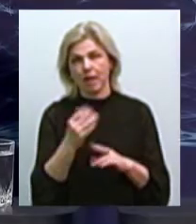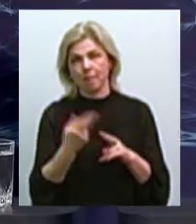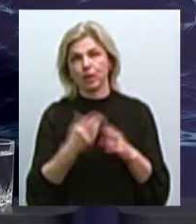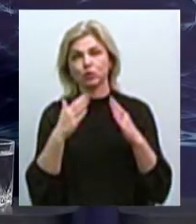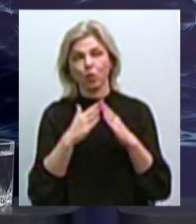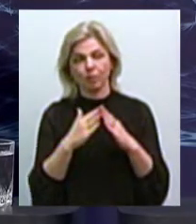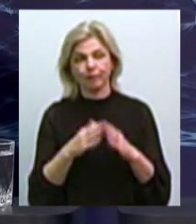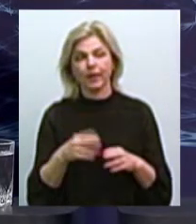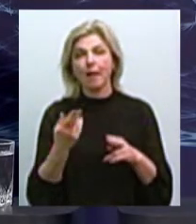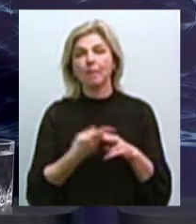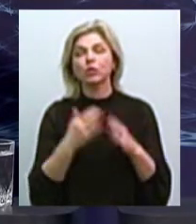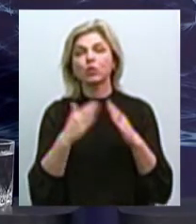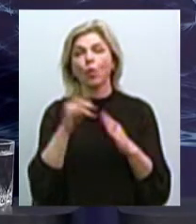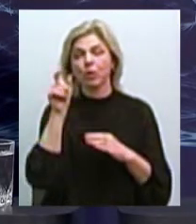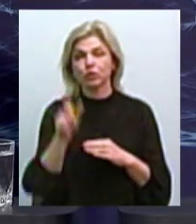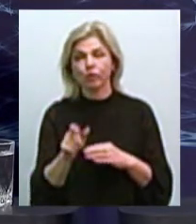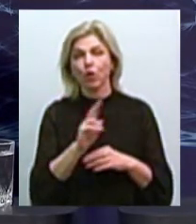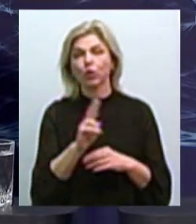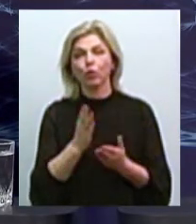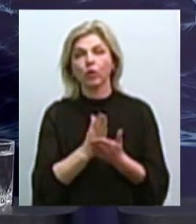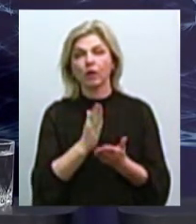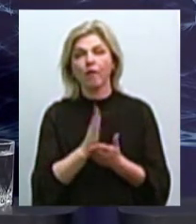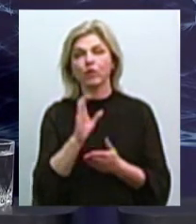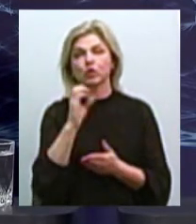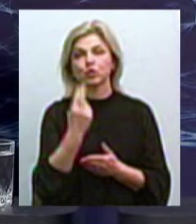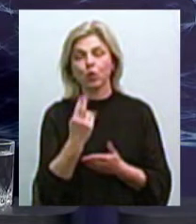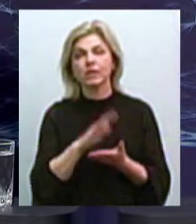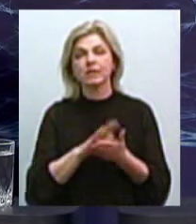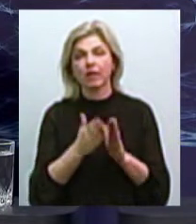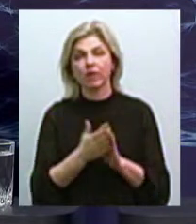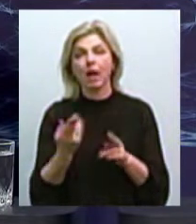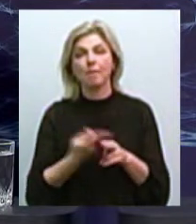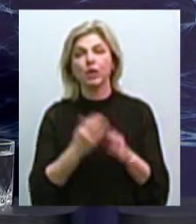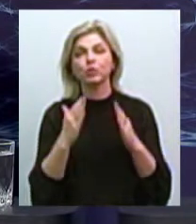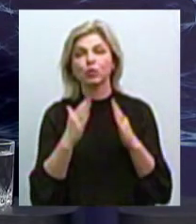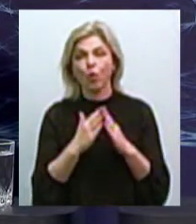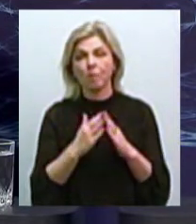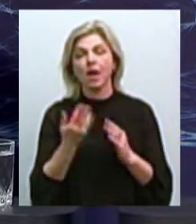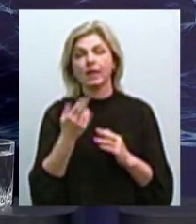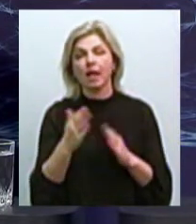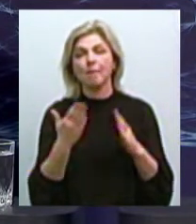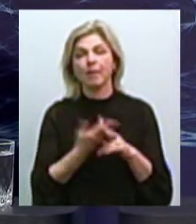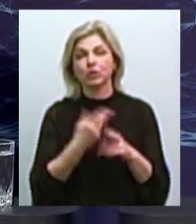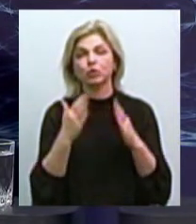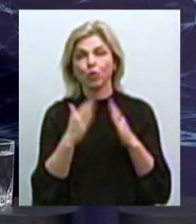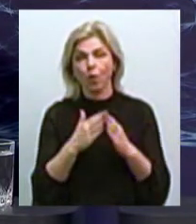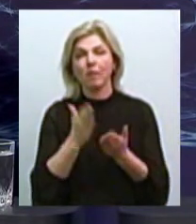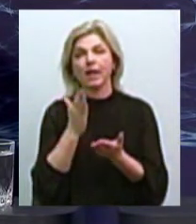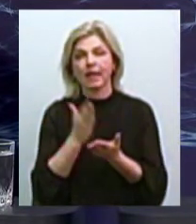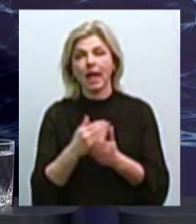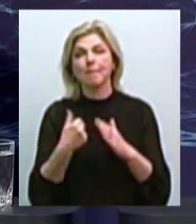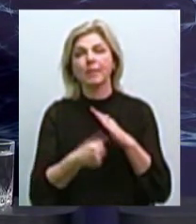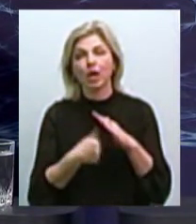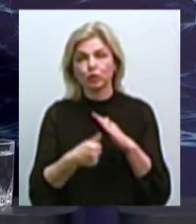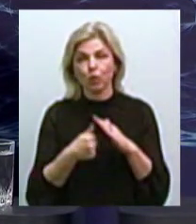бездомна особа – це особа, яка перебуває у соціальному становищі бездомності. До бездомних осіб належать безпритульні особи та